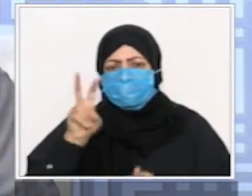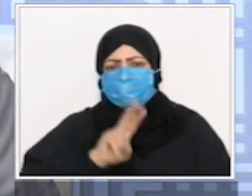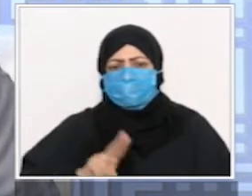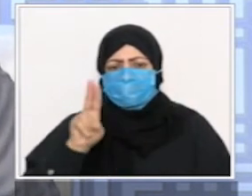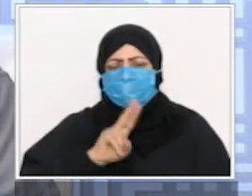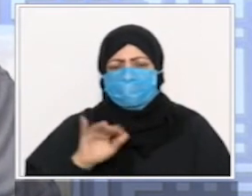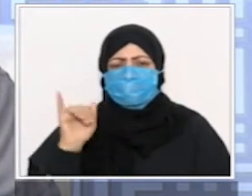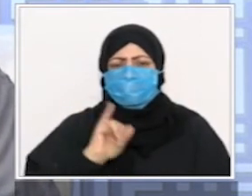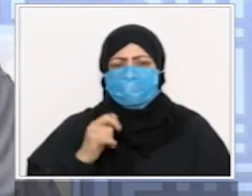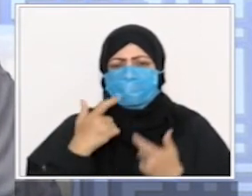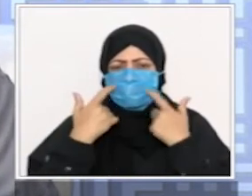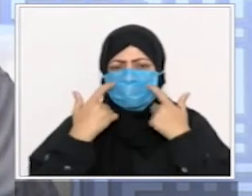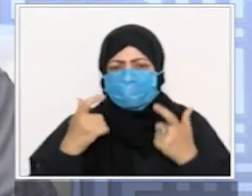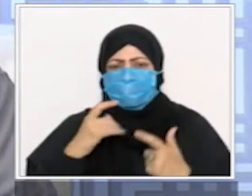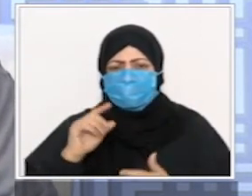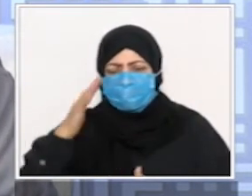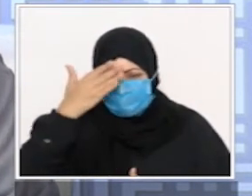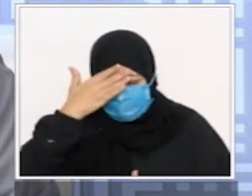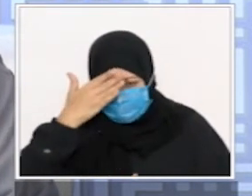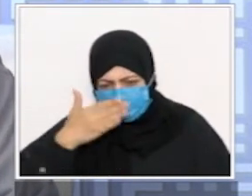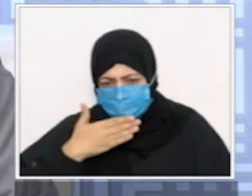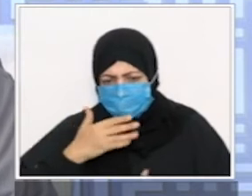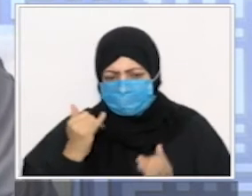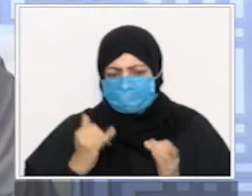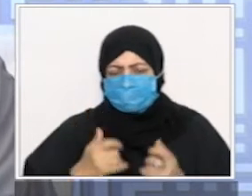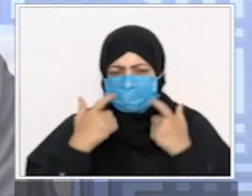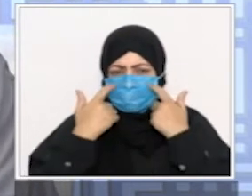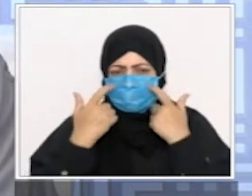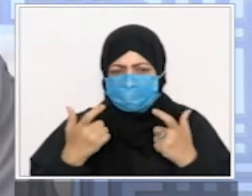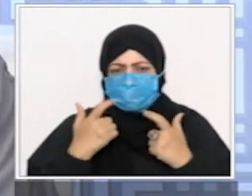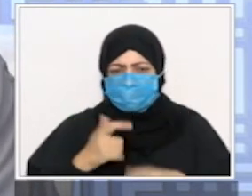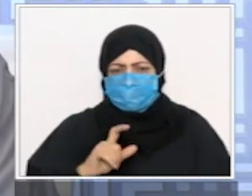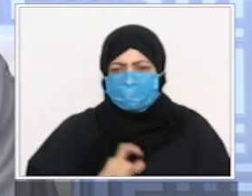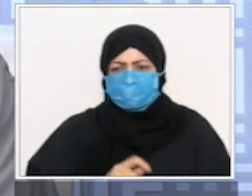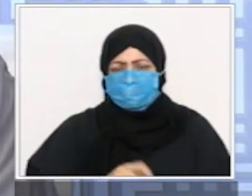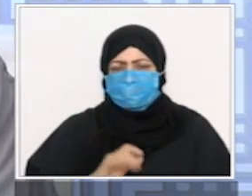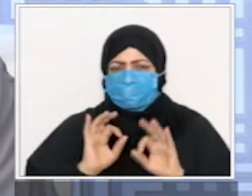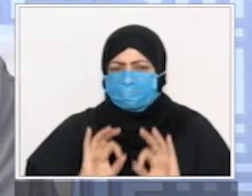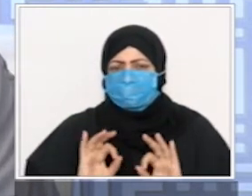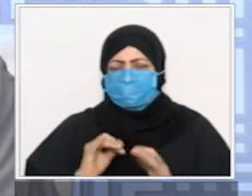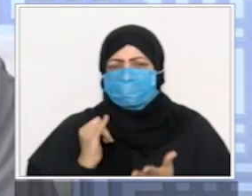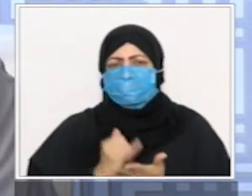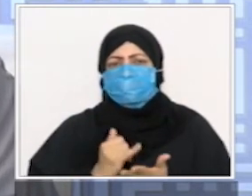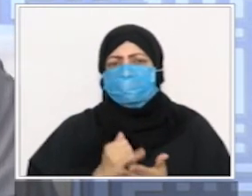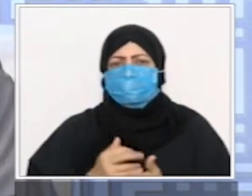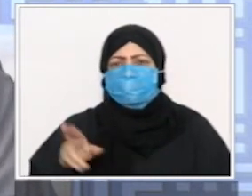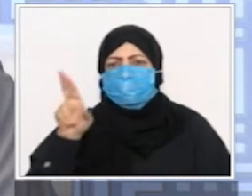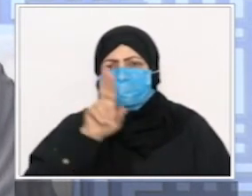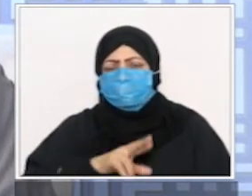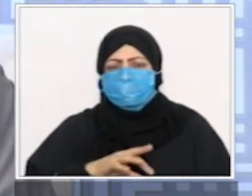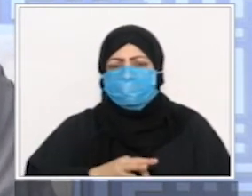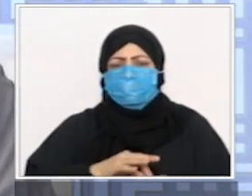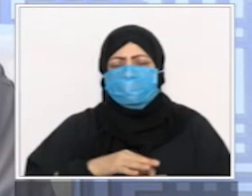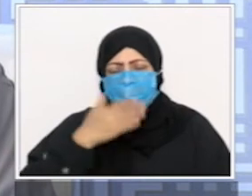ينتبهوا إلى هذه القضية يراه الآن يسأل إنسان على عبادته وعلى صلاة وعلى صومه هذه